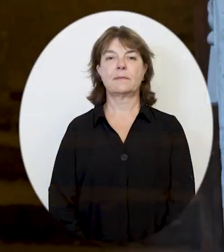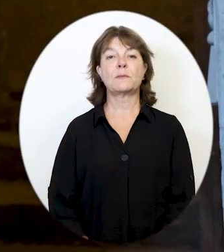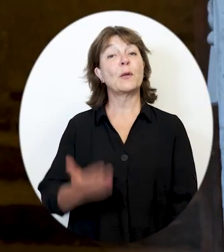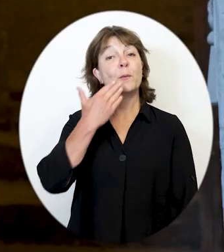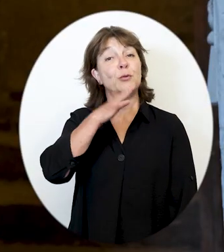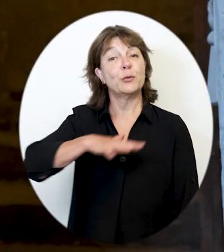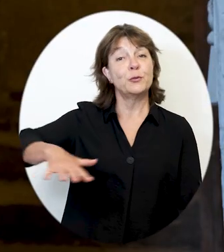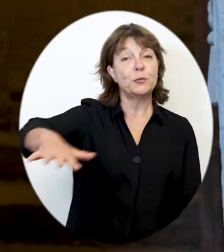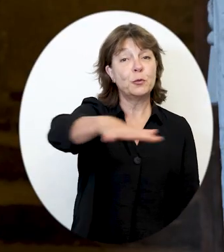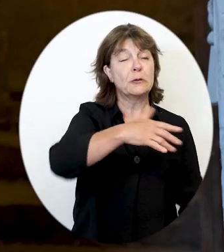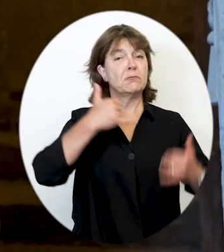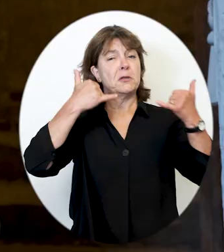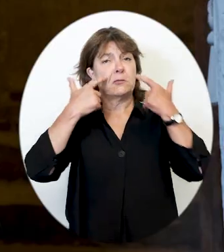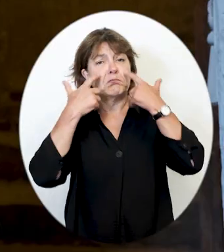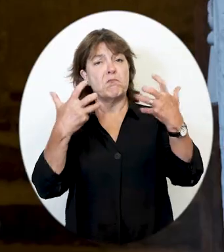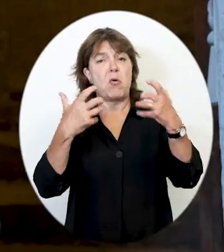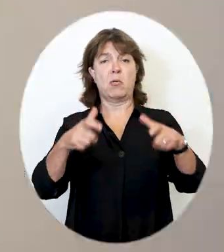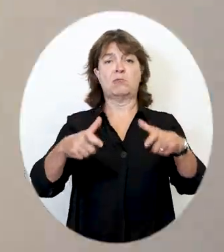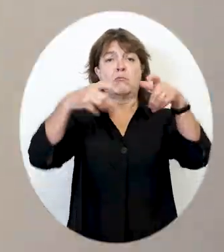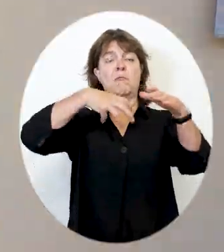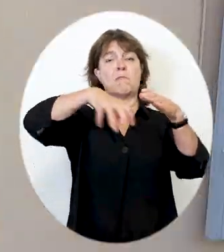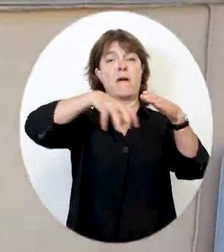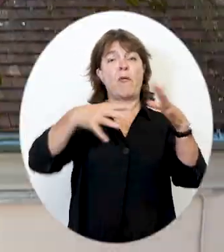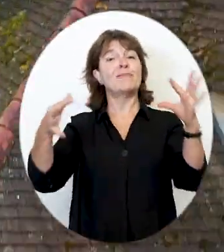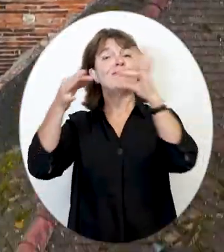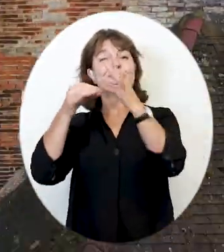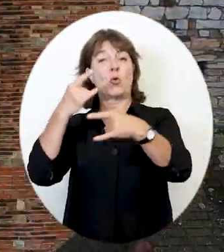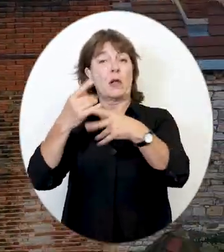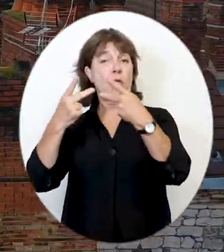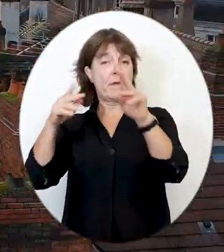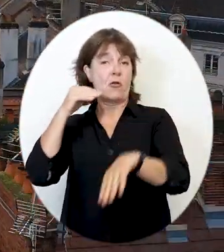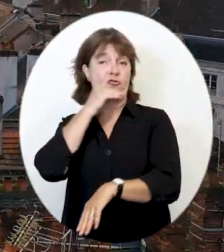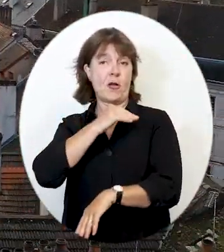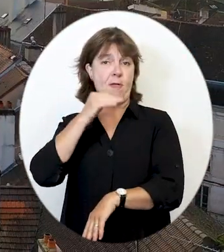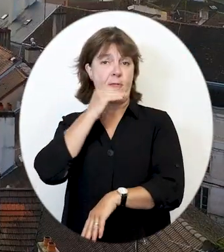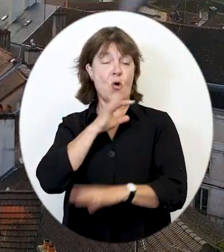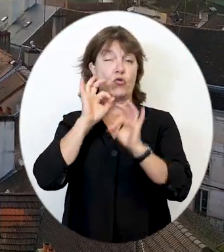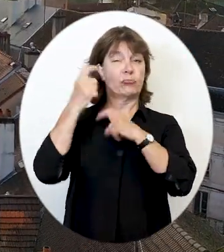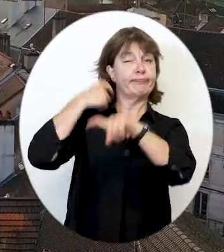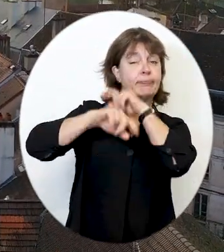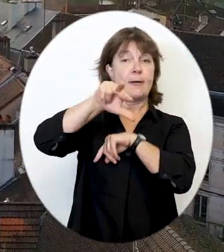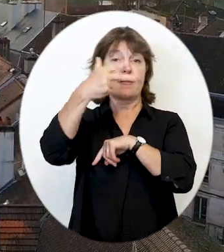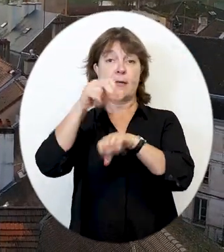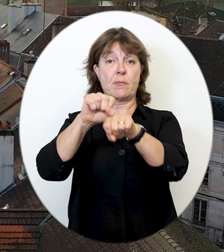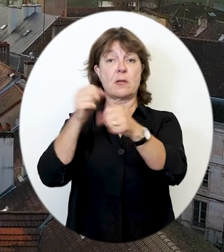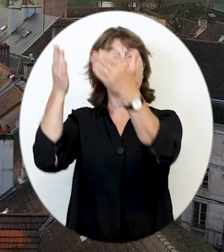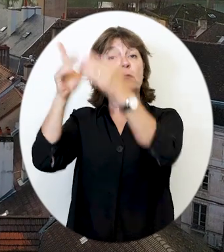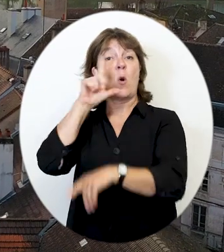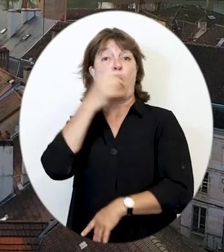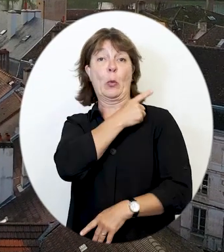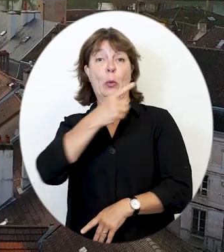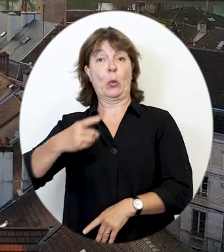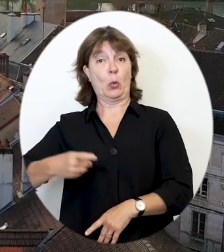Bonjour à tous, nous sommes devant le baie froid de l'hôtel de ville de Chalons-sur-Saône. Au XIIIe siècle, le duc de Bourgogne